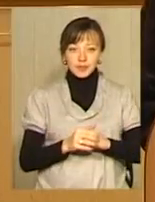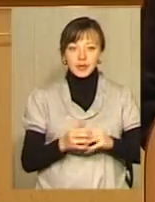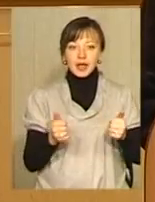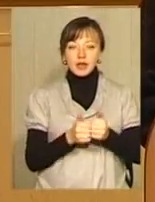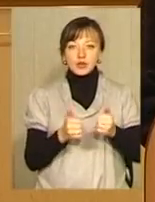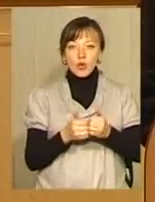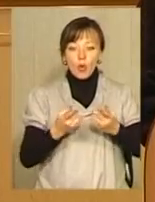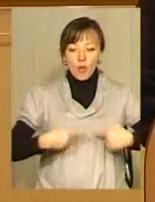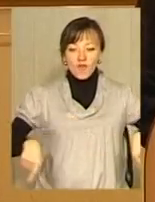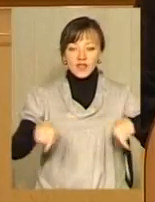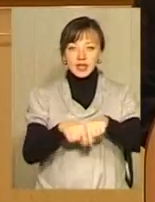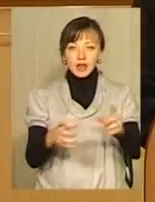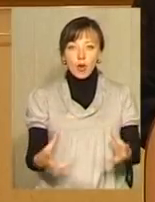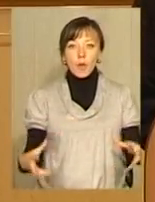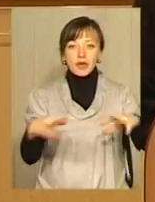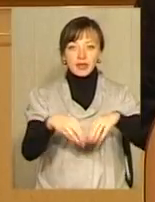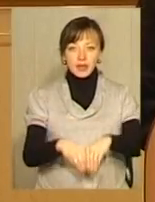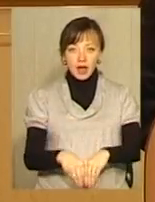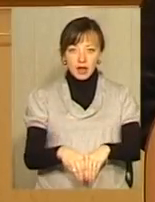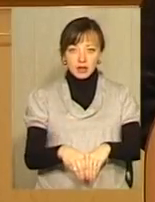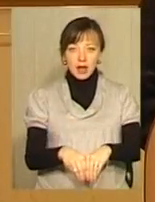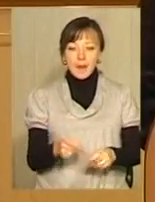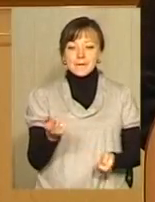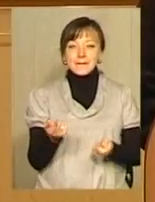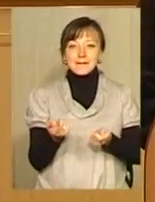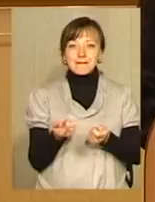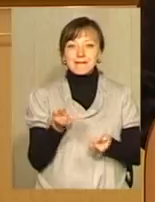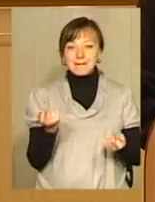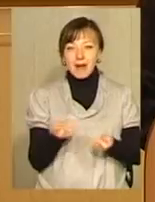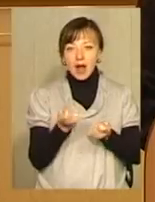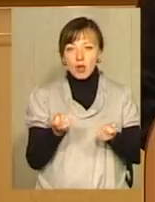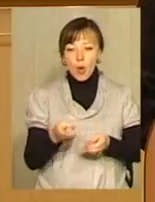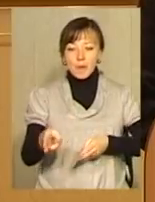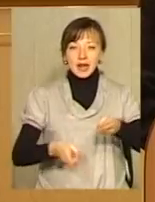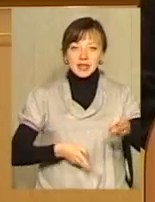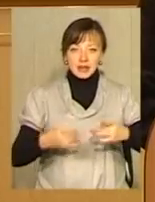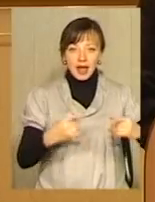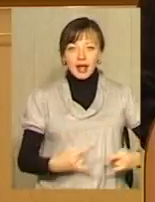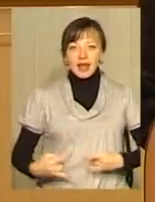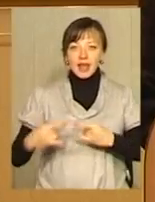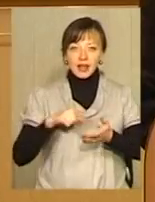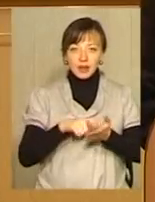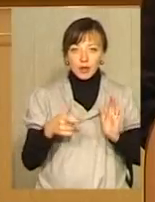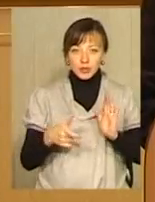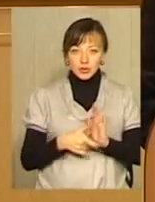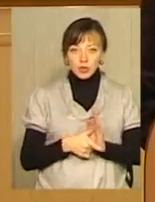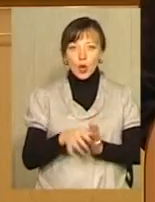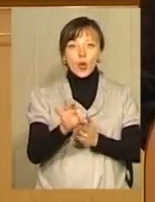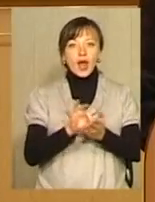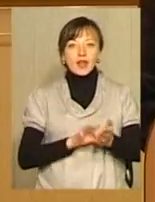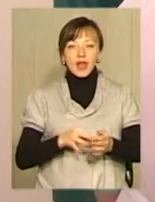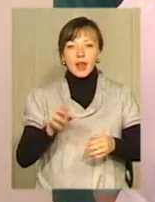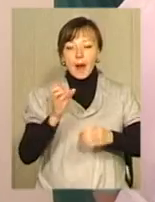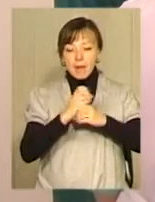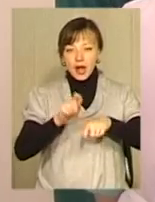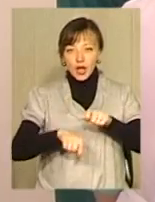відділення об'єднали ургентно-малоопераційну, рентген-кабінет, кабінет ендоскопії, ургентну лабораторію, УЗД